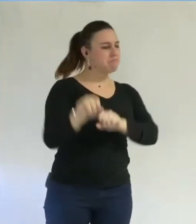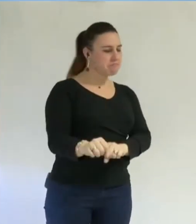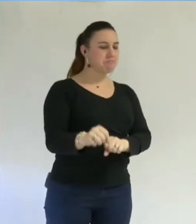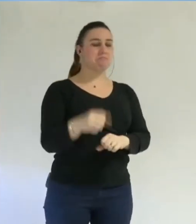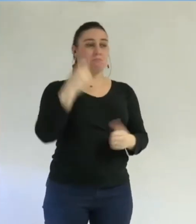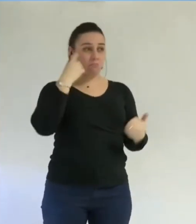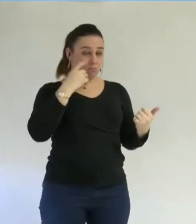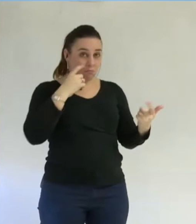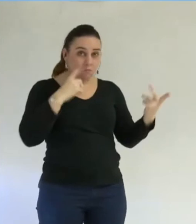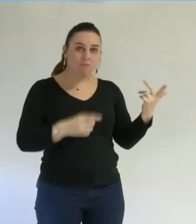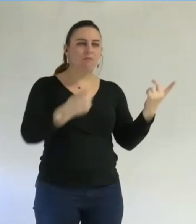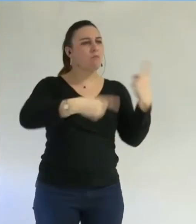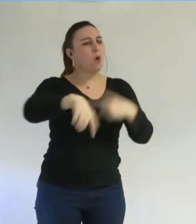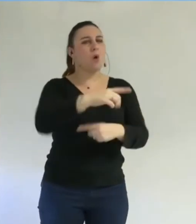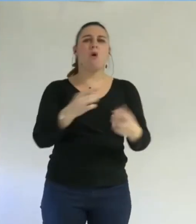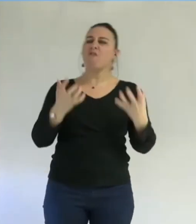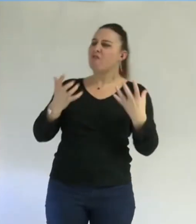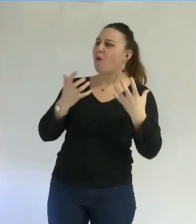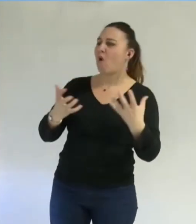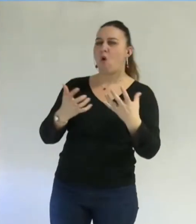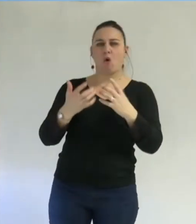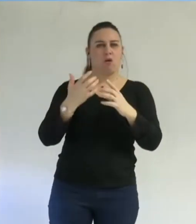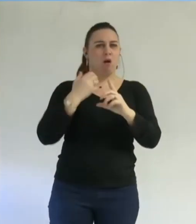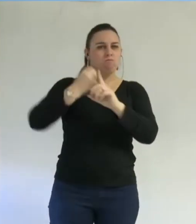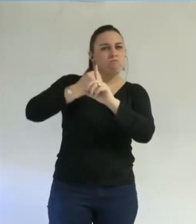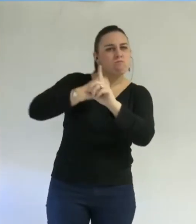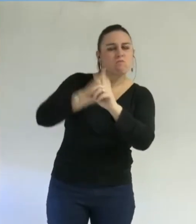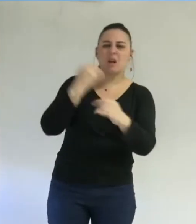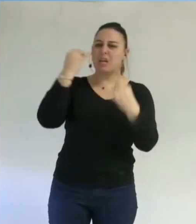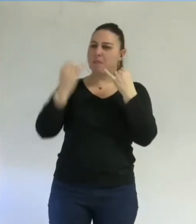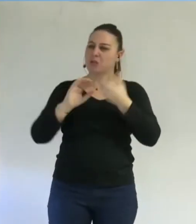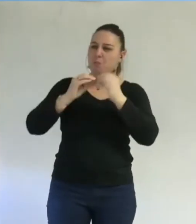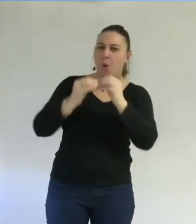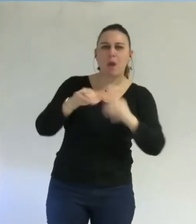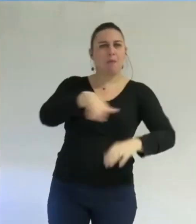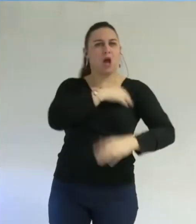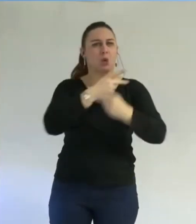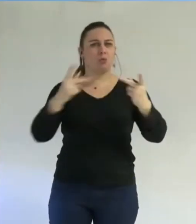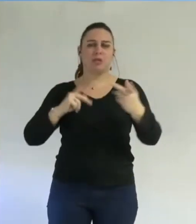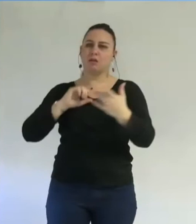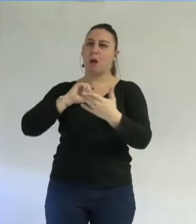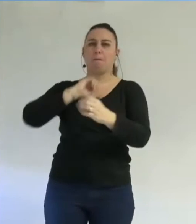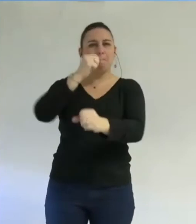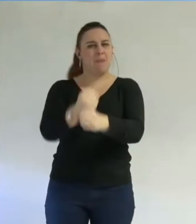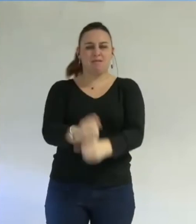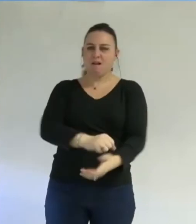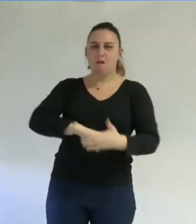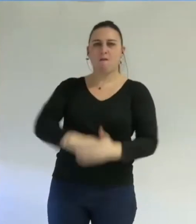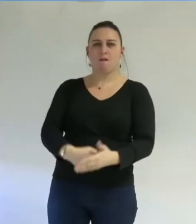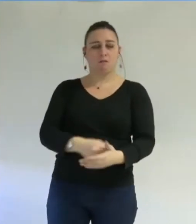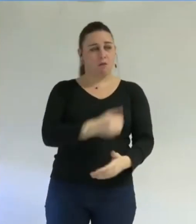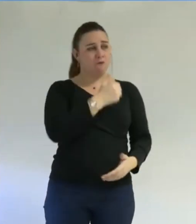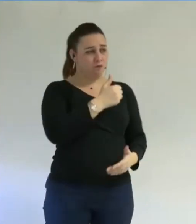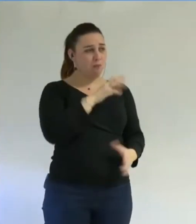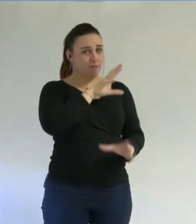leur désir ardent de renforcer toutes les peines s'appliquant aux agents publics, puisque vous en avez, je crois, même adopté